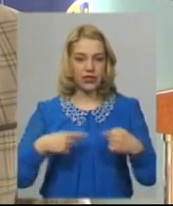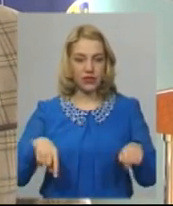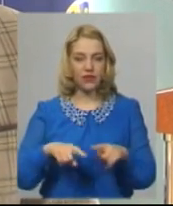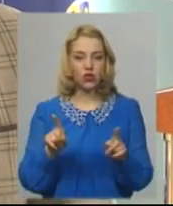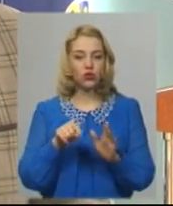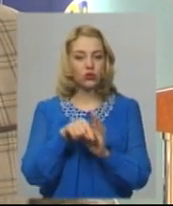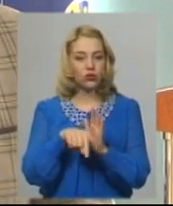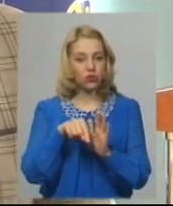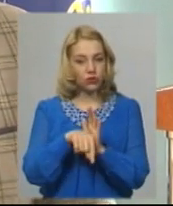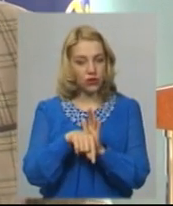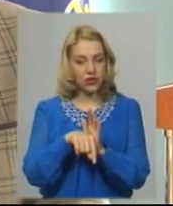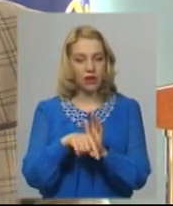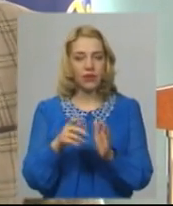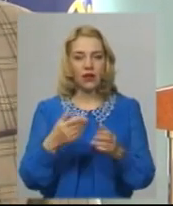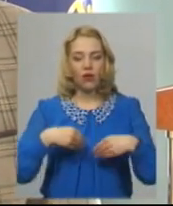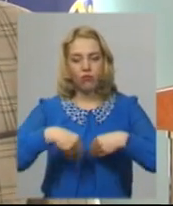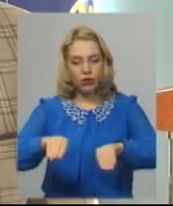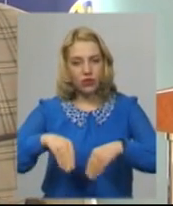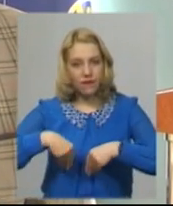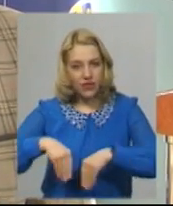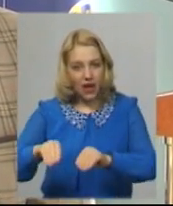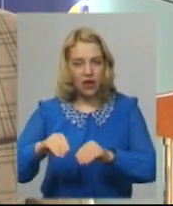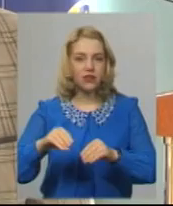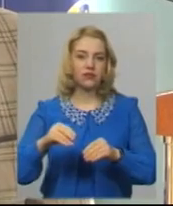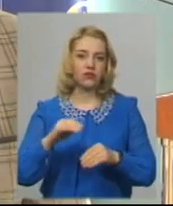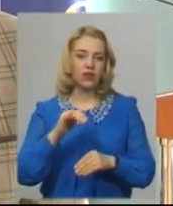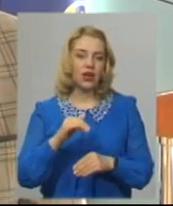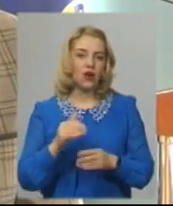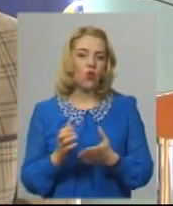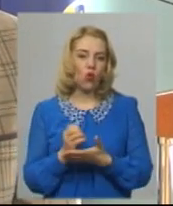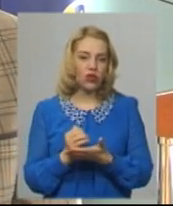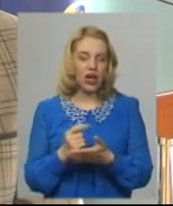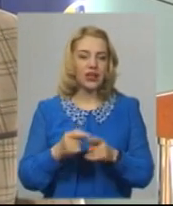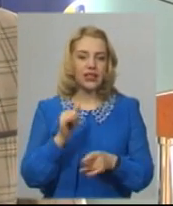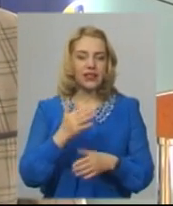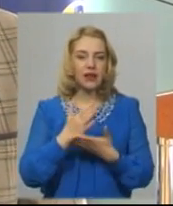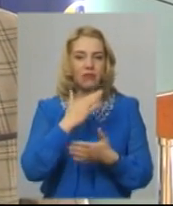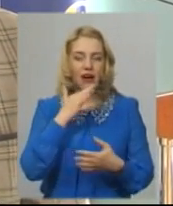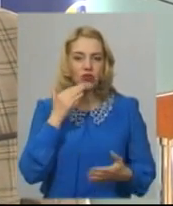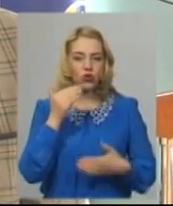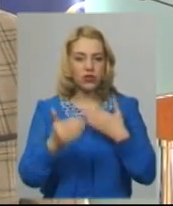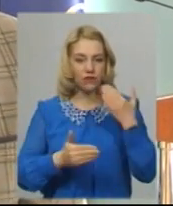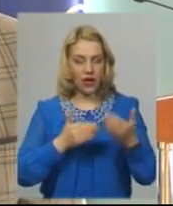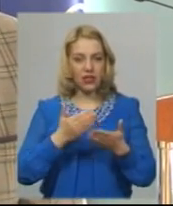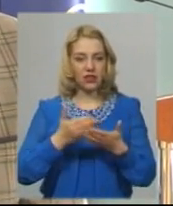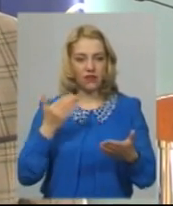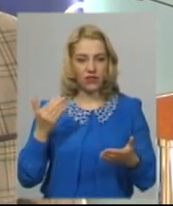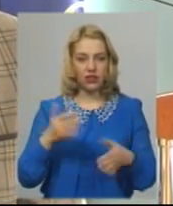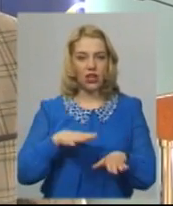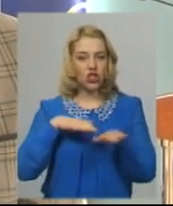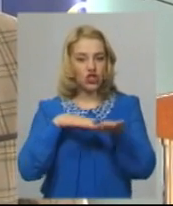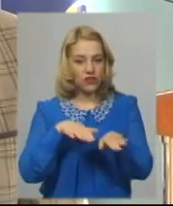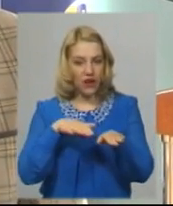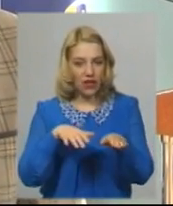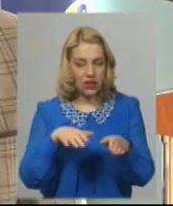що стосується посівної компанії, урожаю, але є і багато звернень і для швейників,